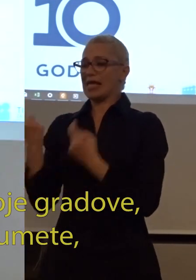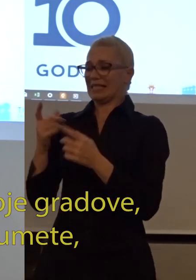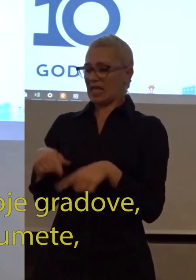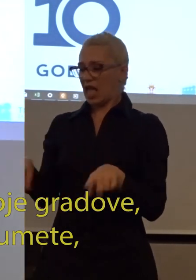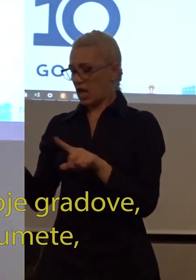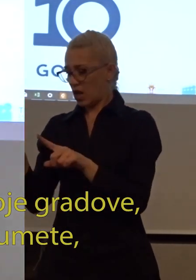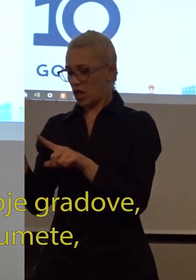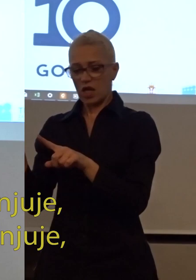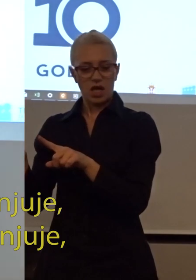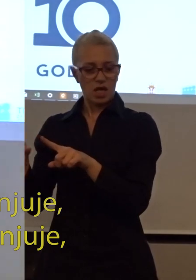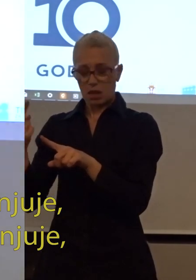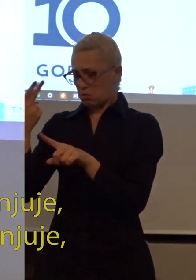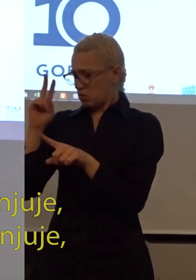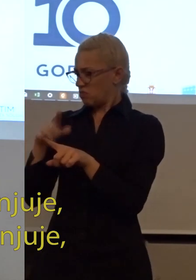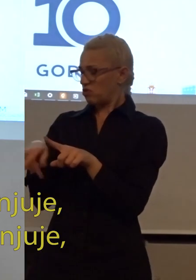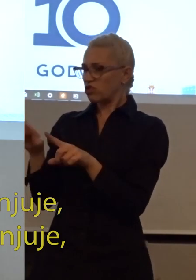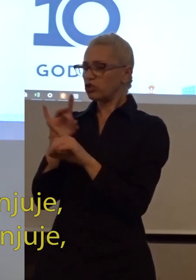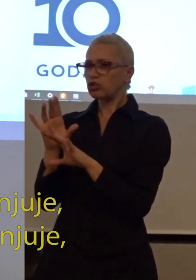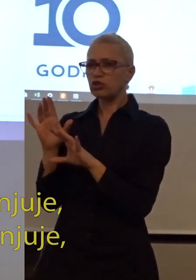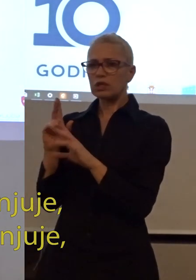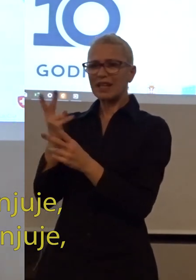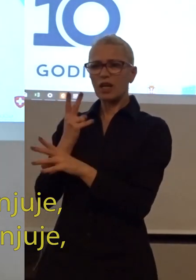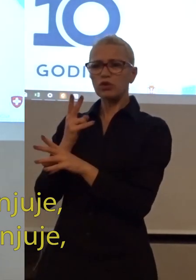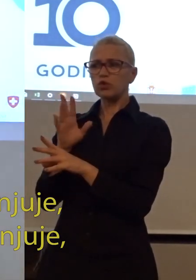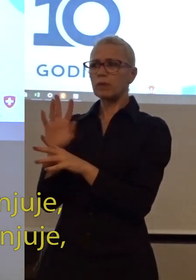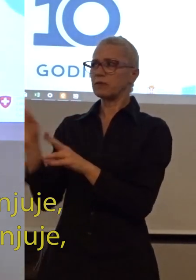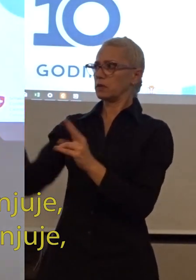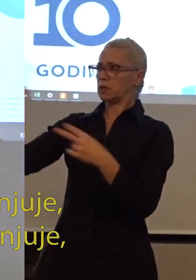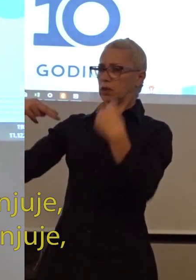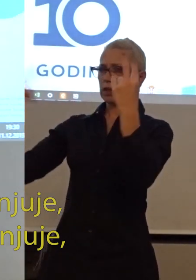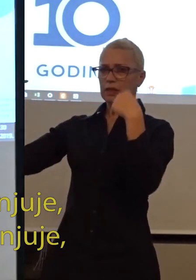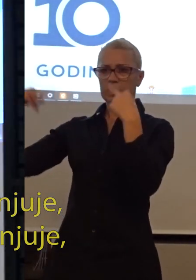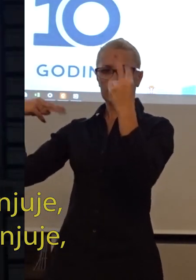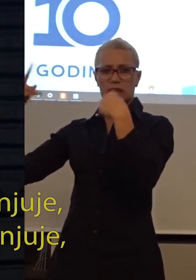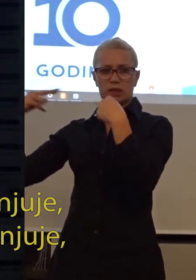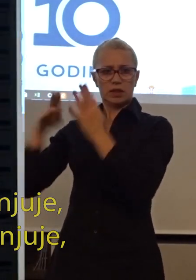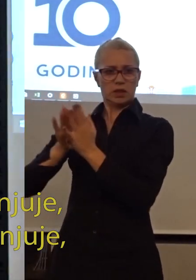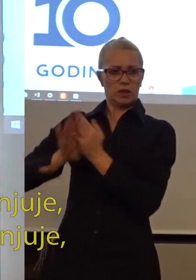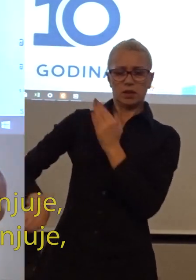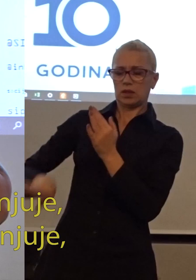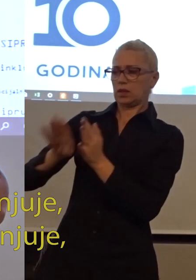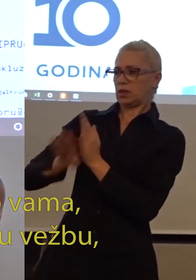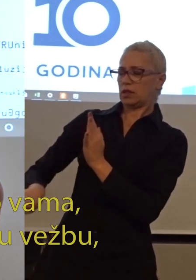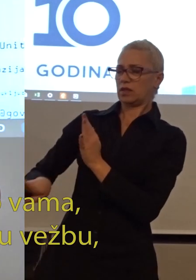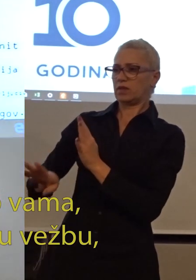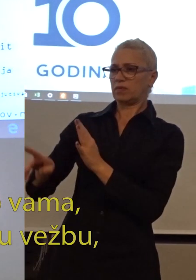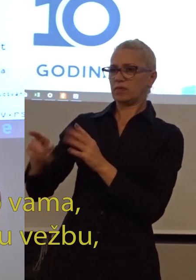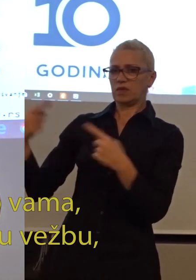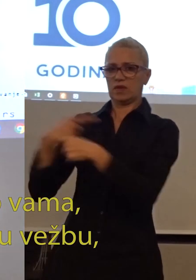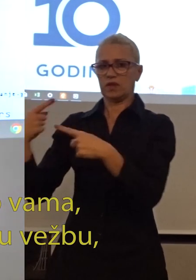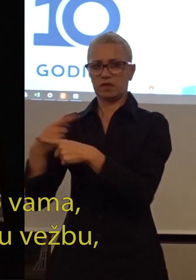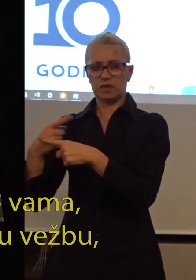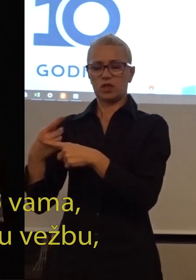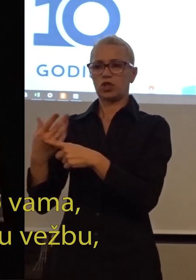ne razumete. Gde vas neko procenjuje? Gde vas neko pocenjuje? Gde neko